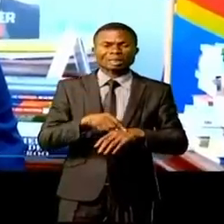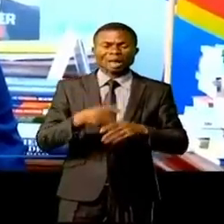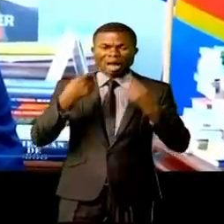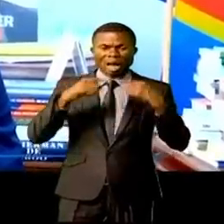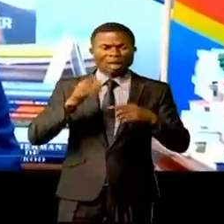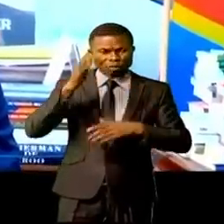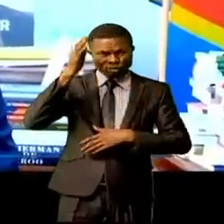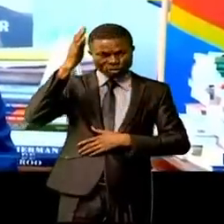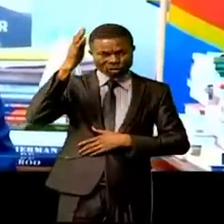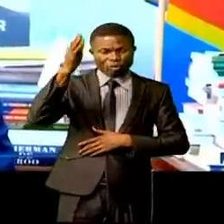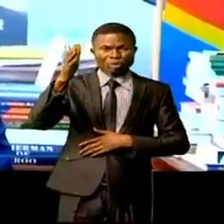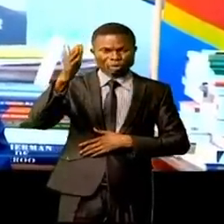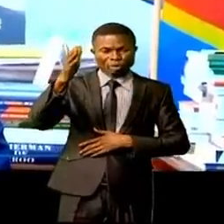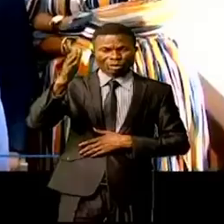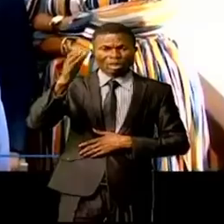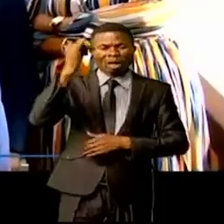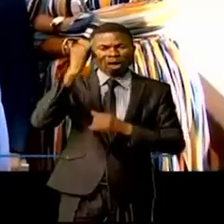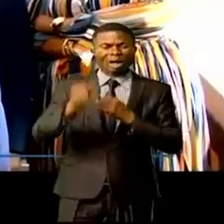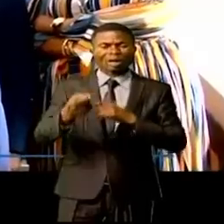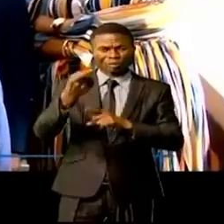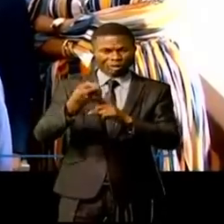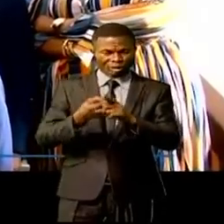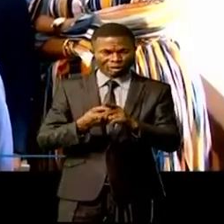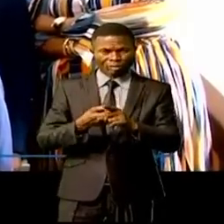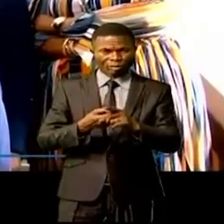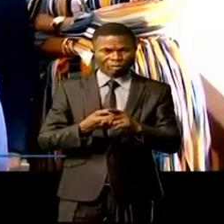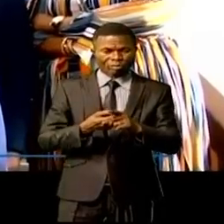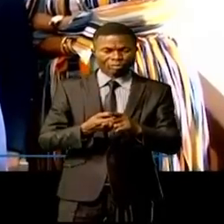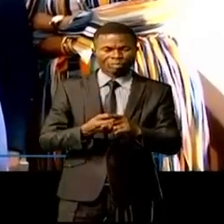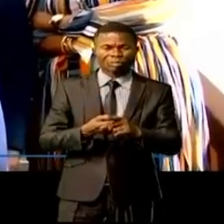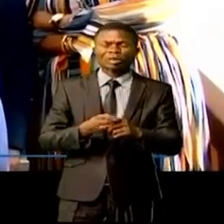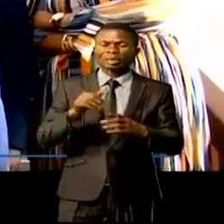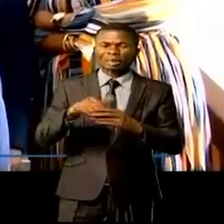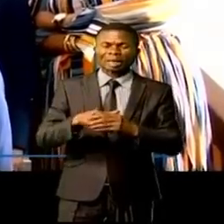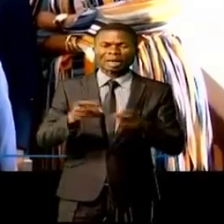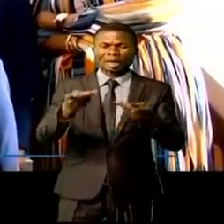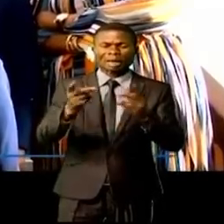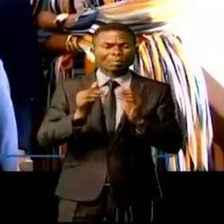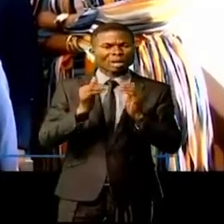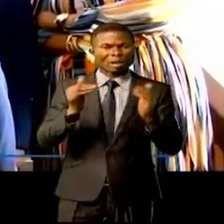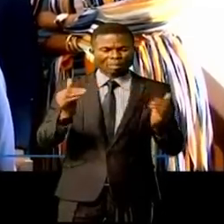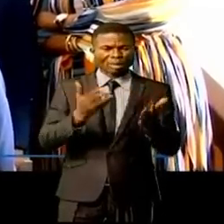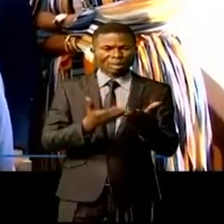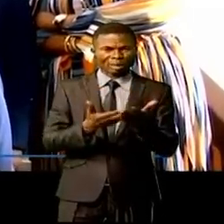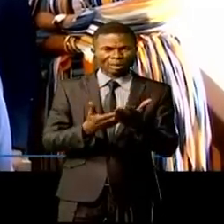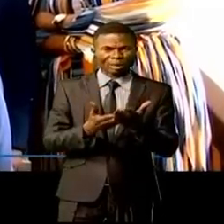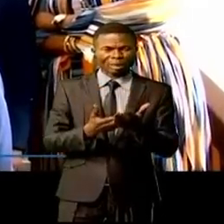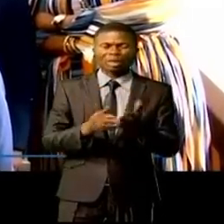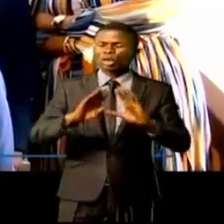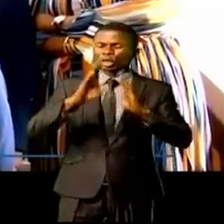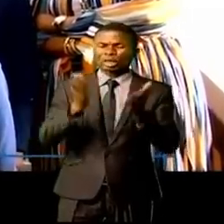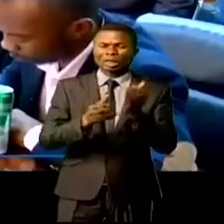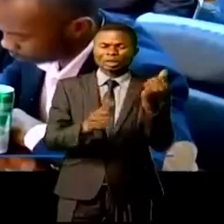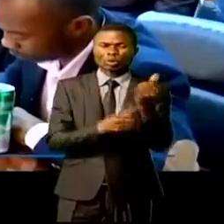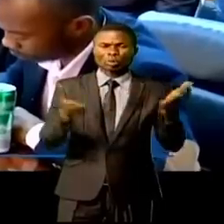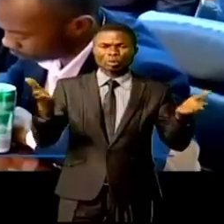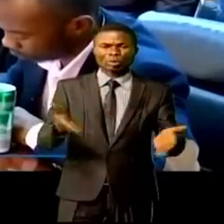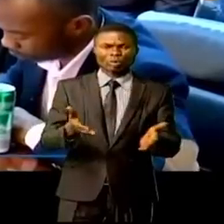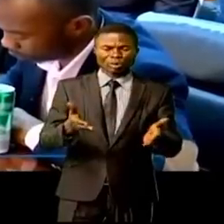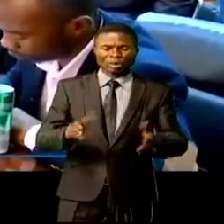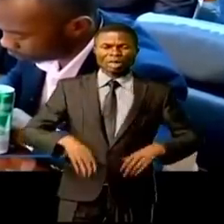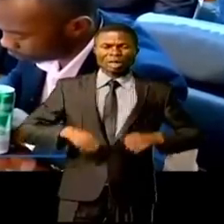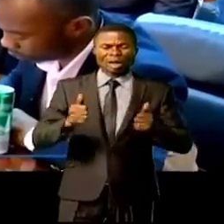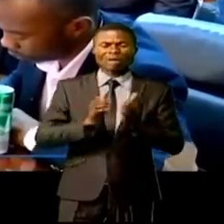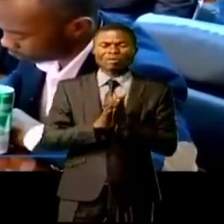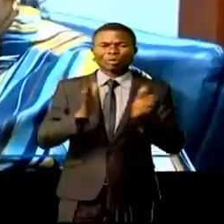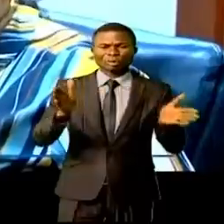déterminée. Donc le congrès va se tenir dans un climat d'apaisement, inclusivité, convivialité